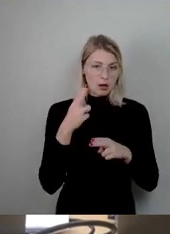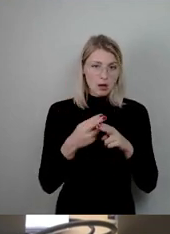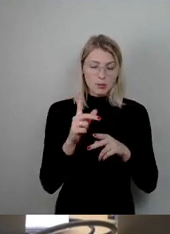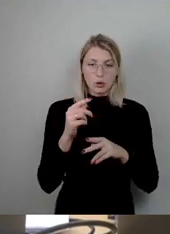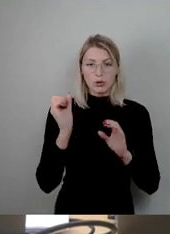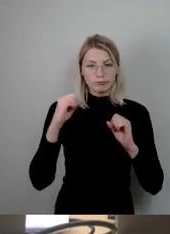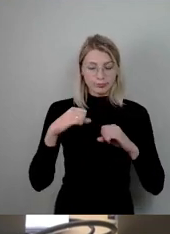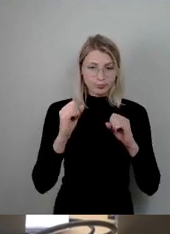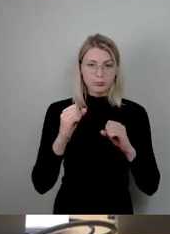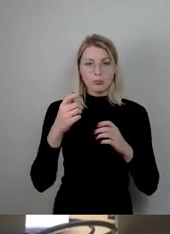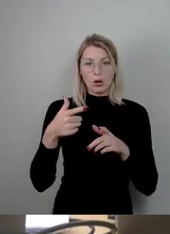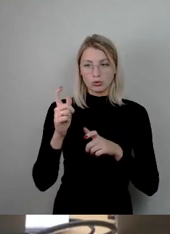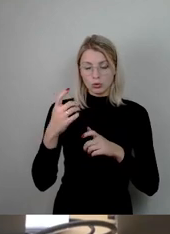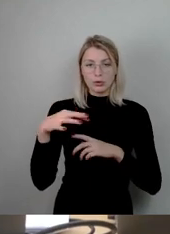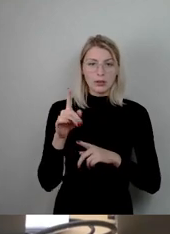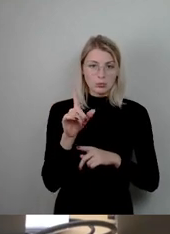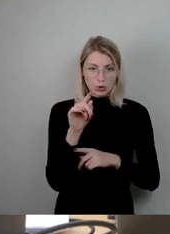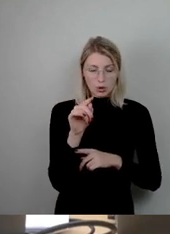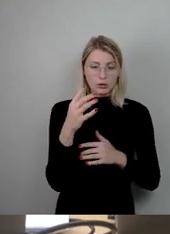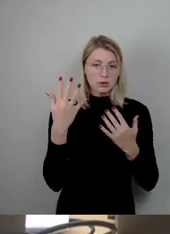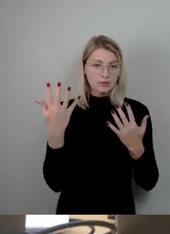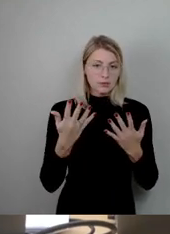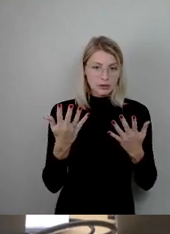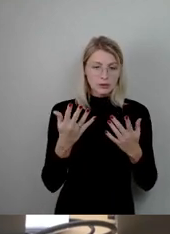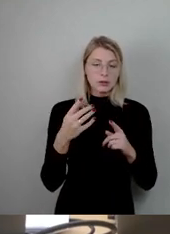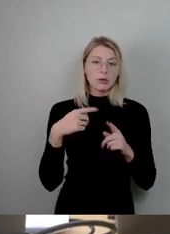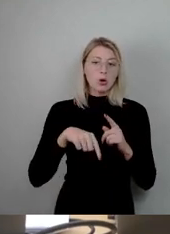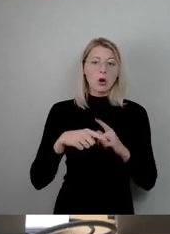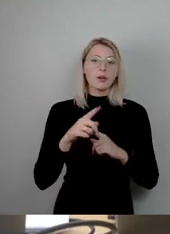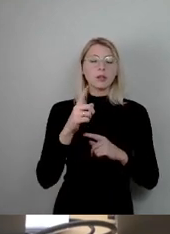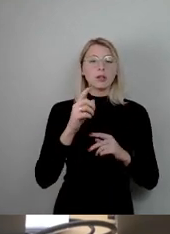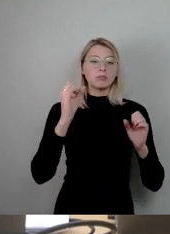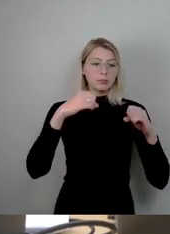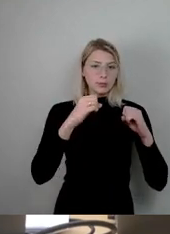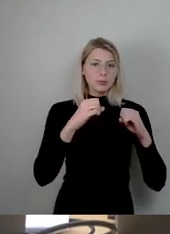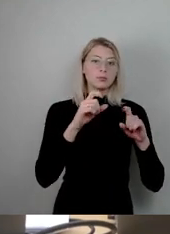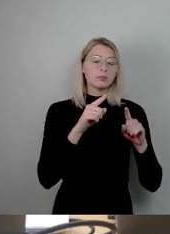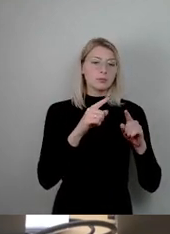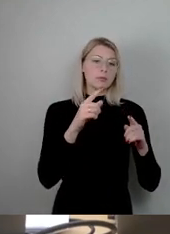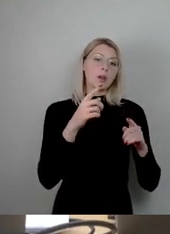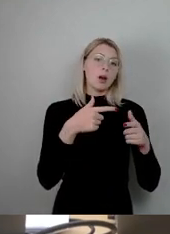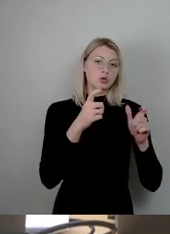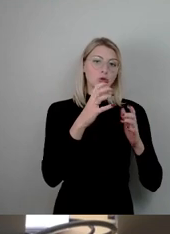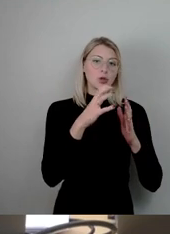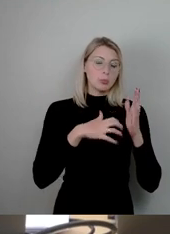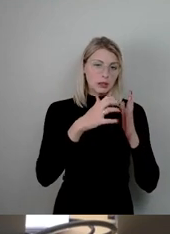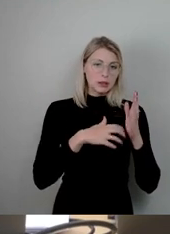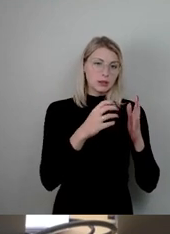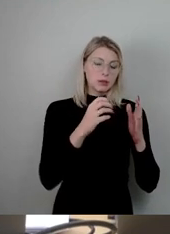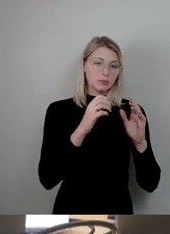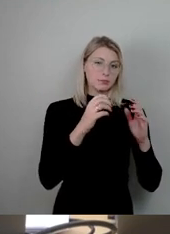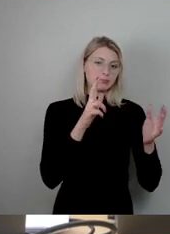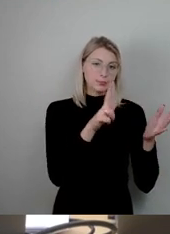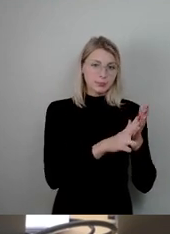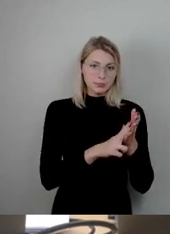Ausschuss. Das heißt, wer heute hier zustimmt, stetigt den Ausschussbericht. Wer ablehnt wurde, den entsprechend ablehnt.